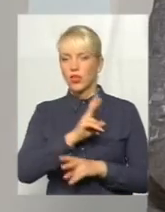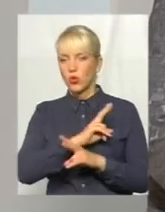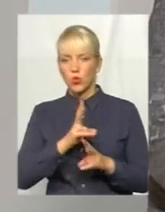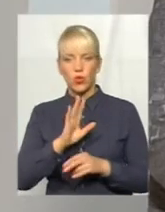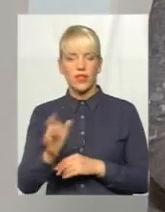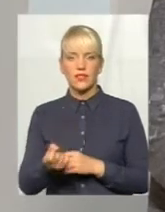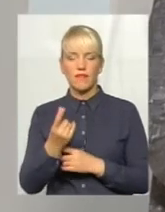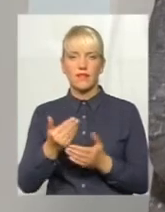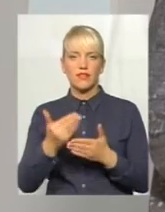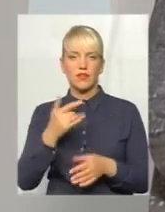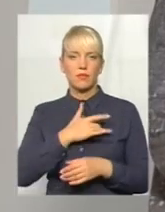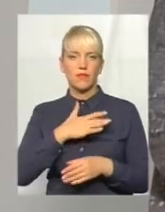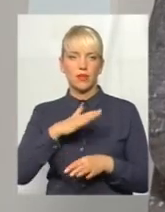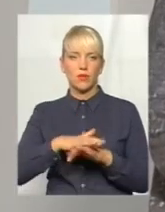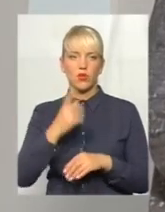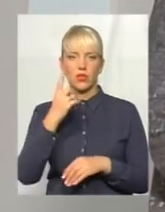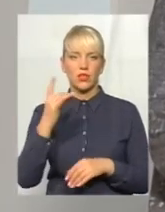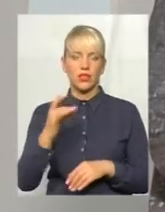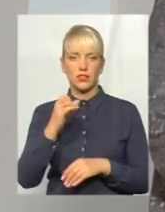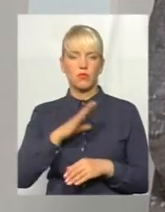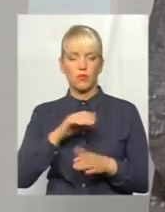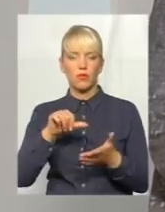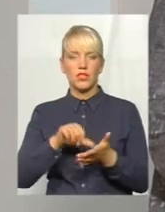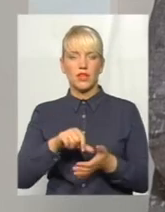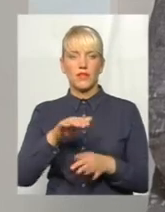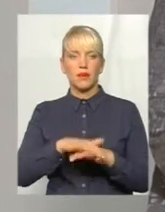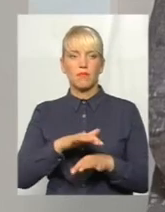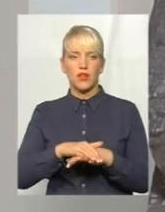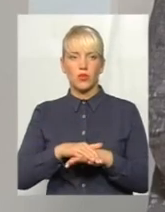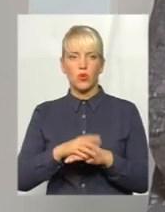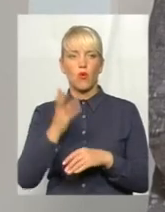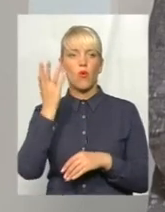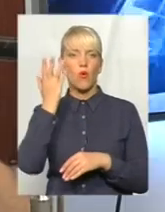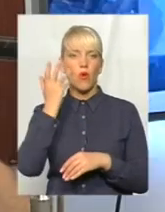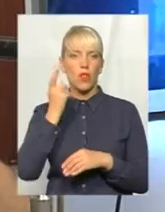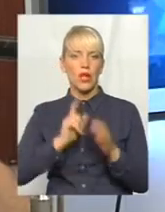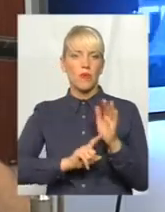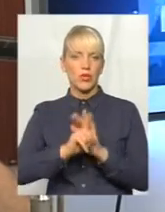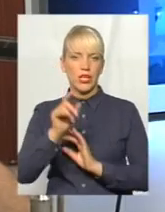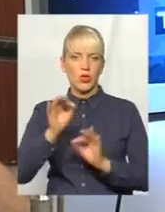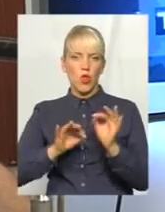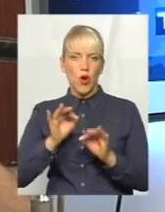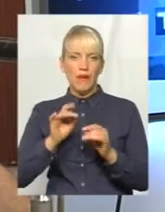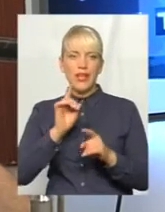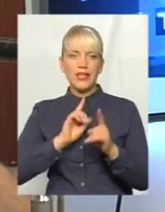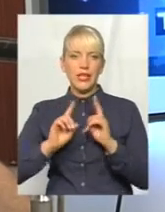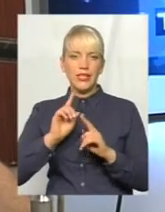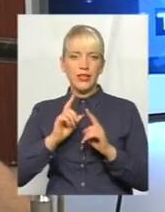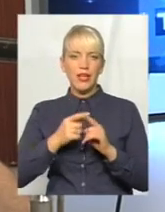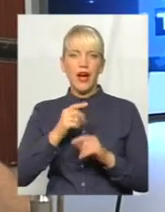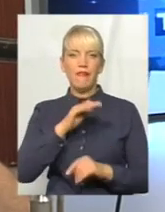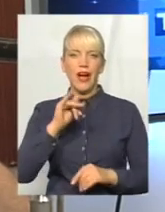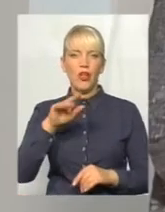судових засіданнях. А скільки Один-єдин раз був представник банку, коли почалося судові засідання Федору Кіни